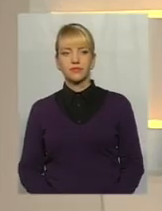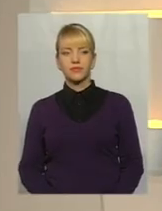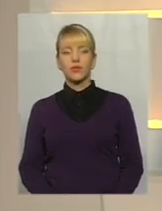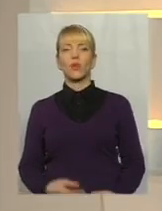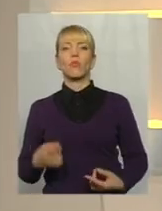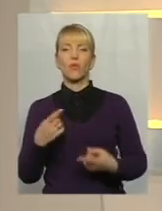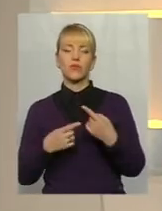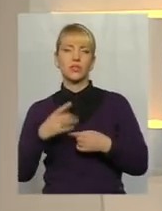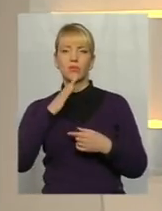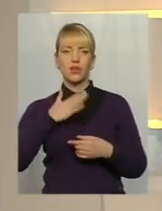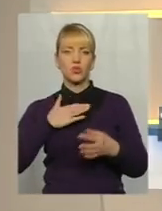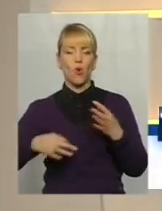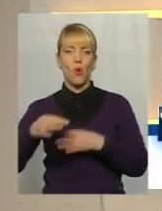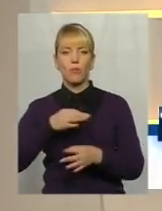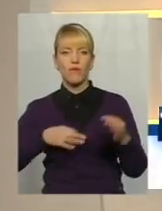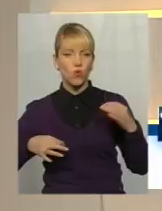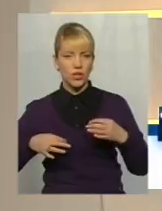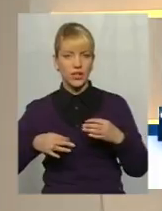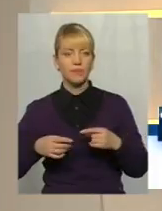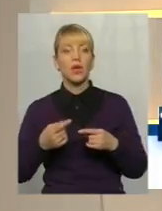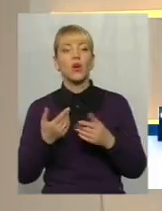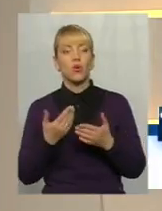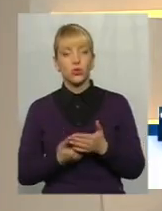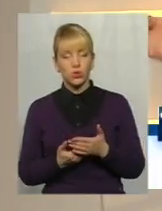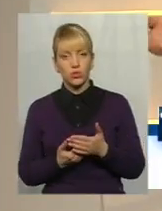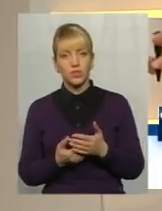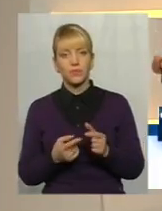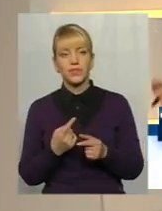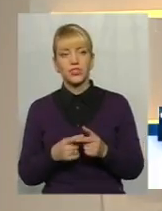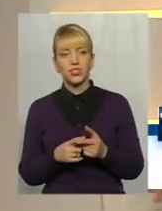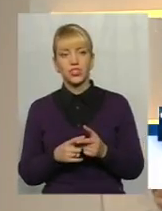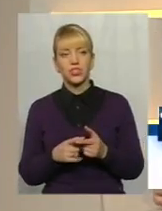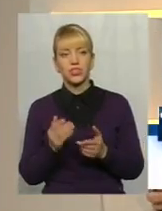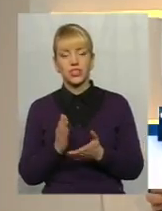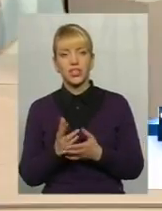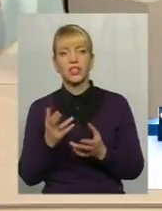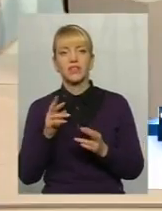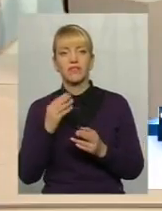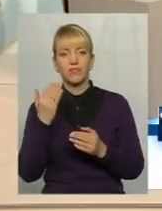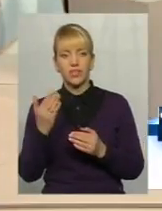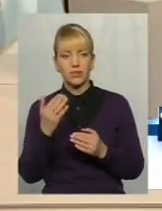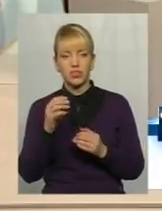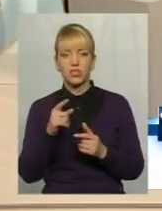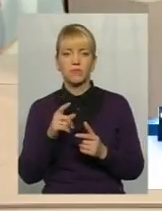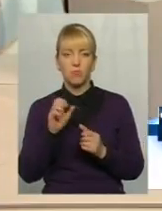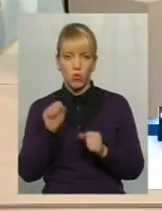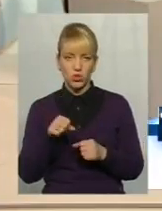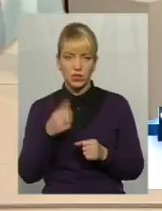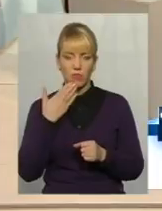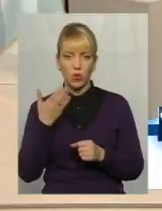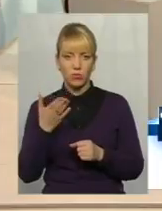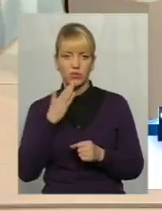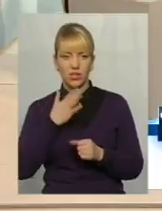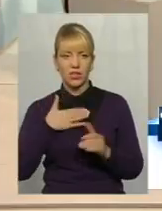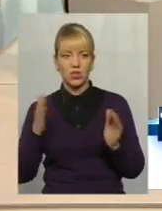Вертаємось до нашого обговорення. Отож, чи є, як прокоментувати наш сюжет? Я хотів би прокоментувати